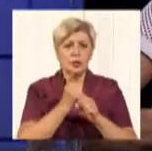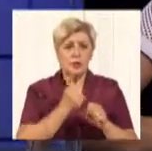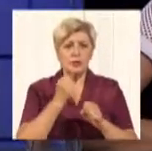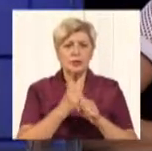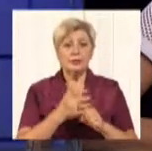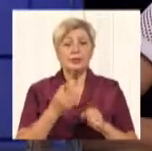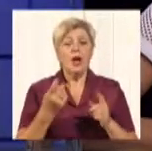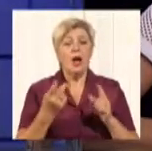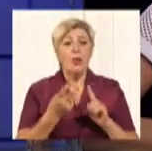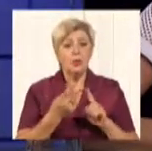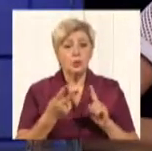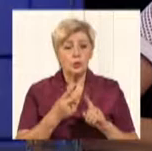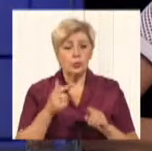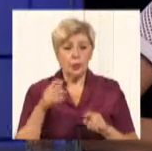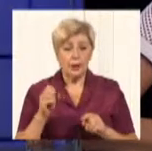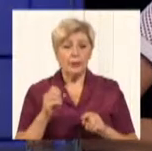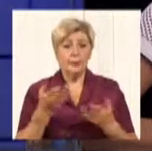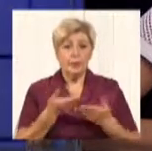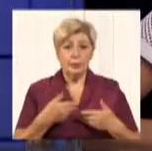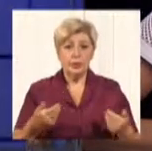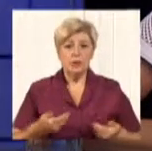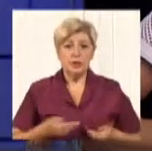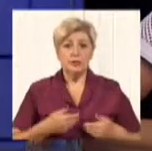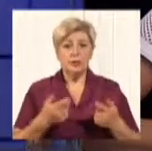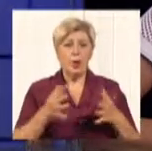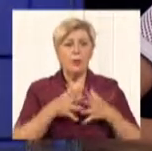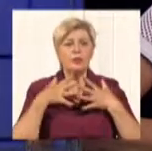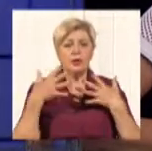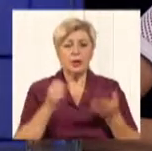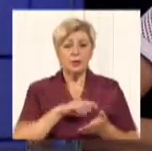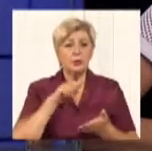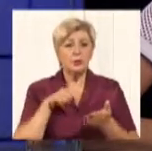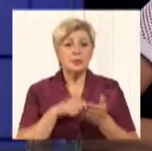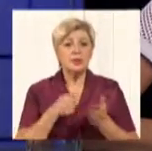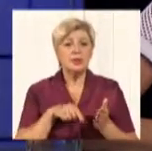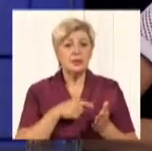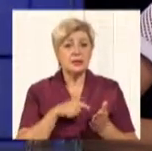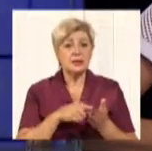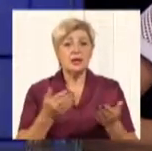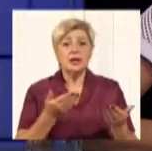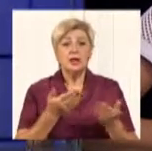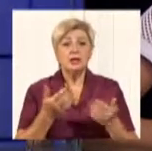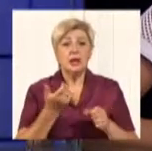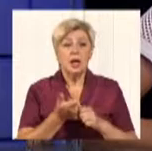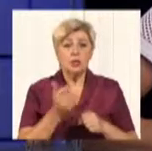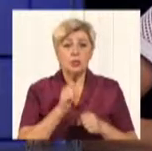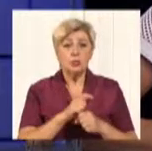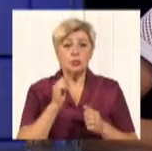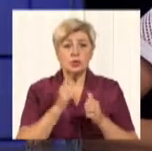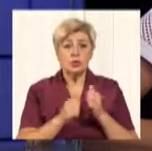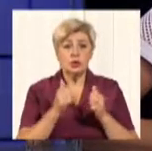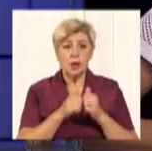Це перше. І, по-друге, ми живемо у великому місті, де дуже часто, ми з фізики всі знаємо, може